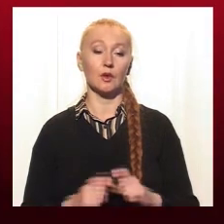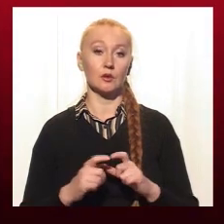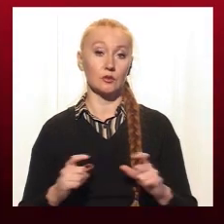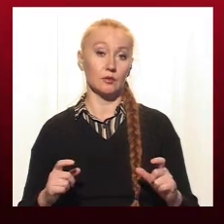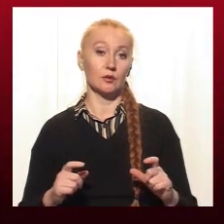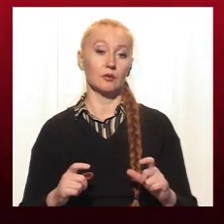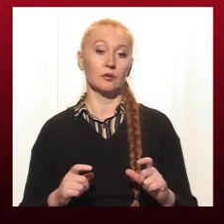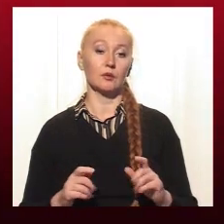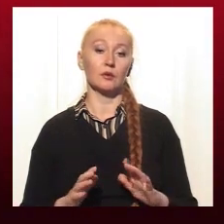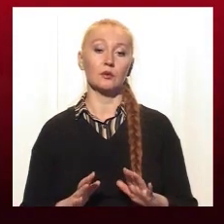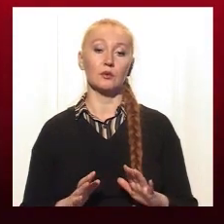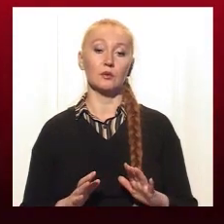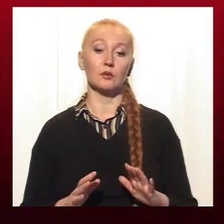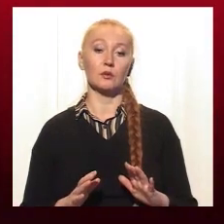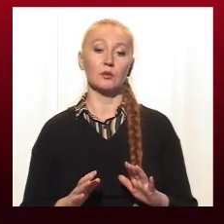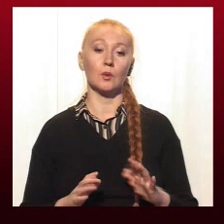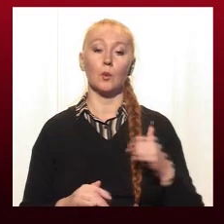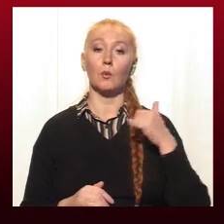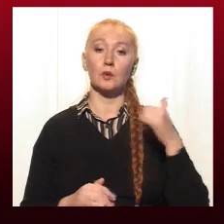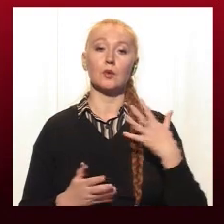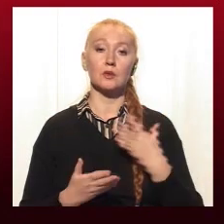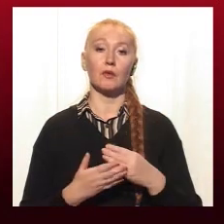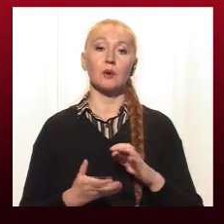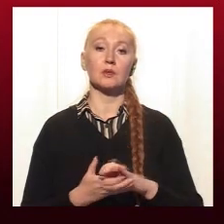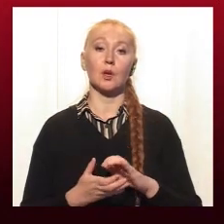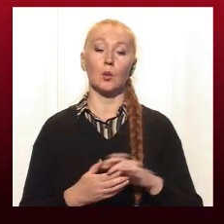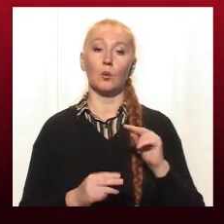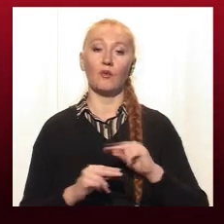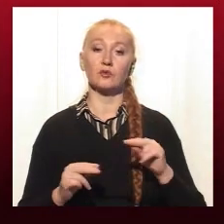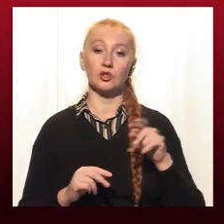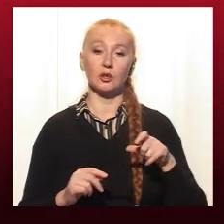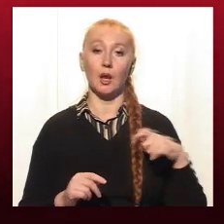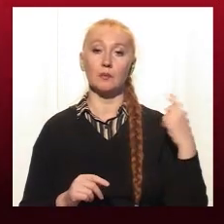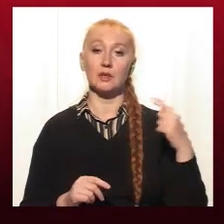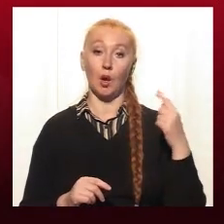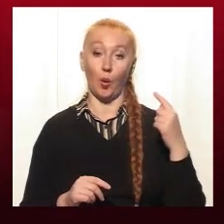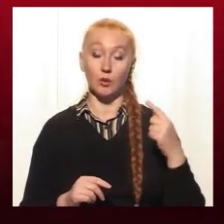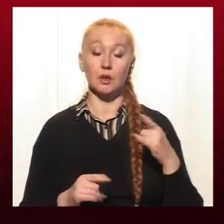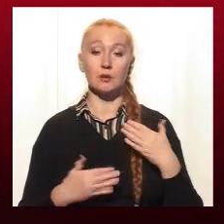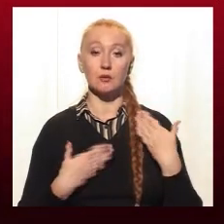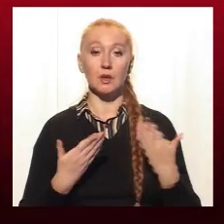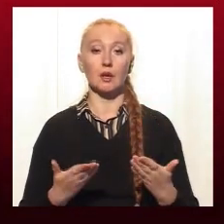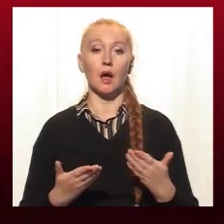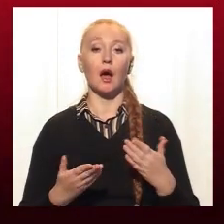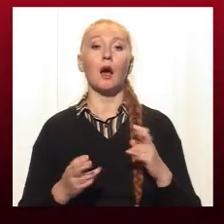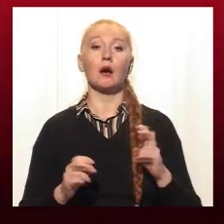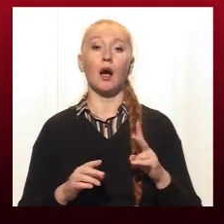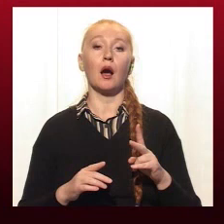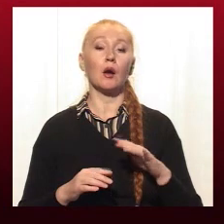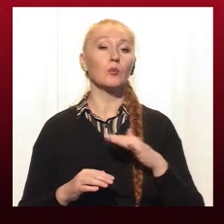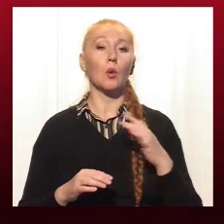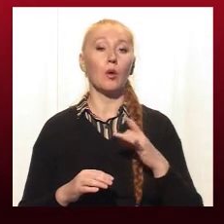Я тільки набрала, подзвонила своїм знайомим вчителям, психологиням і спитала, як часто